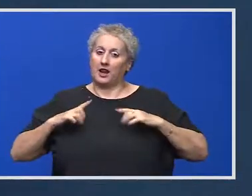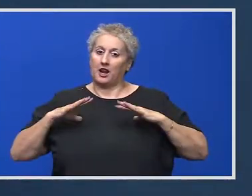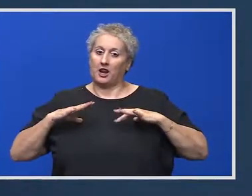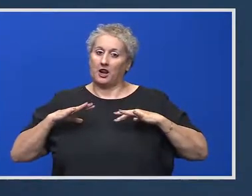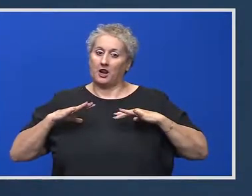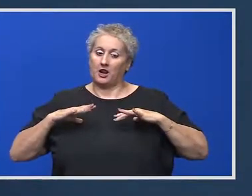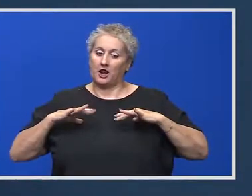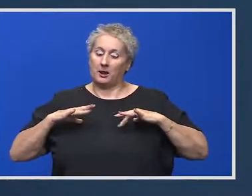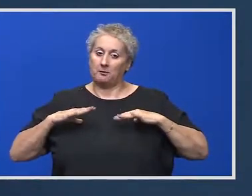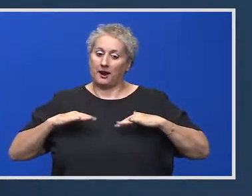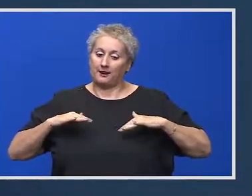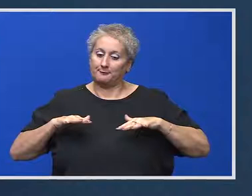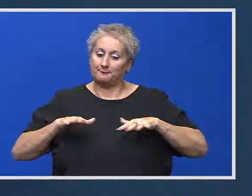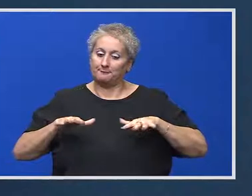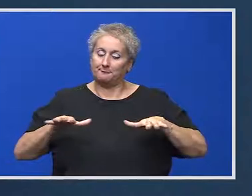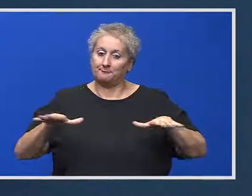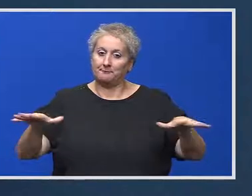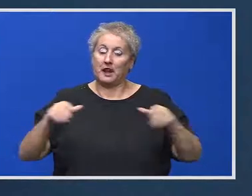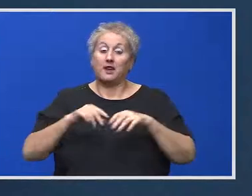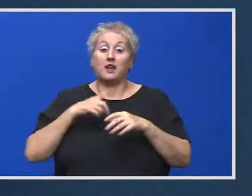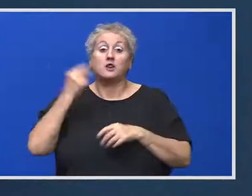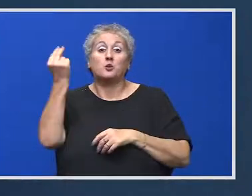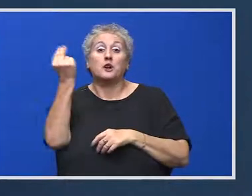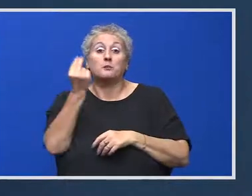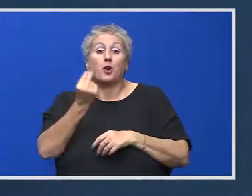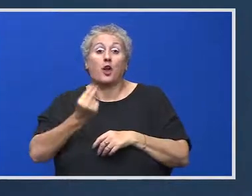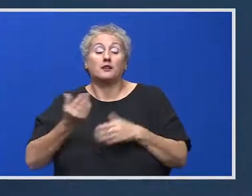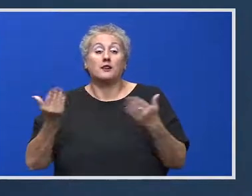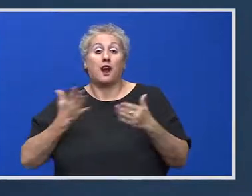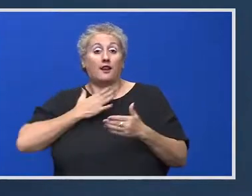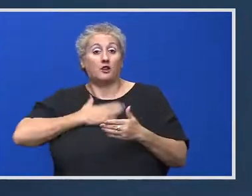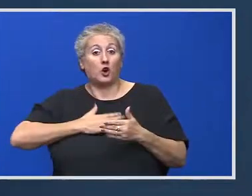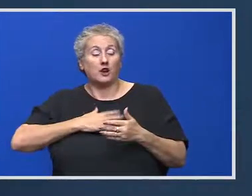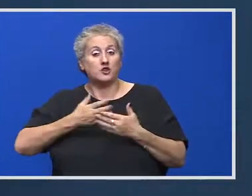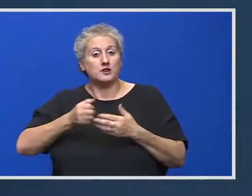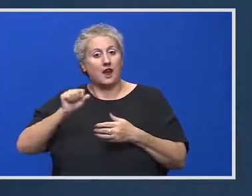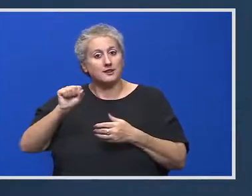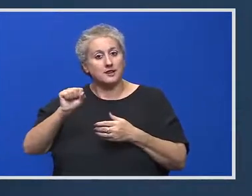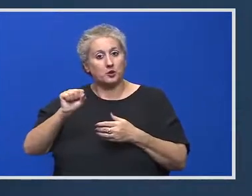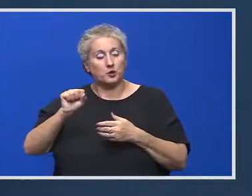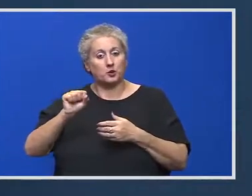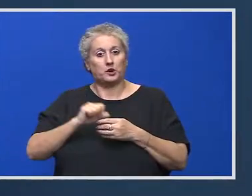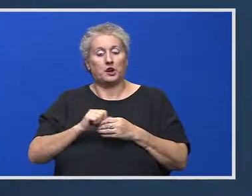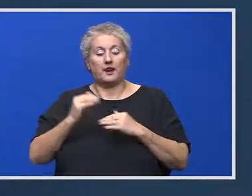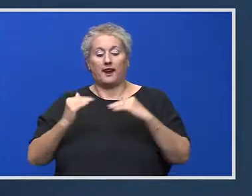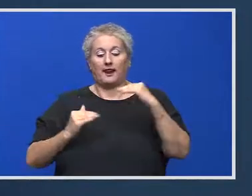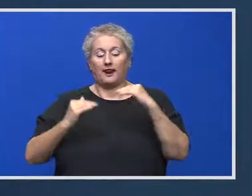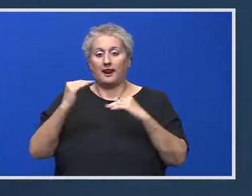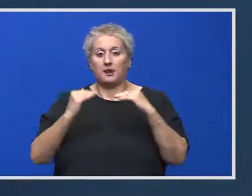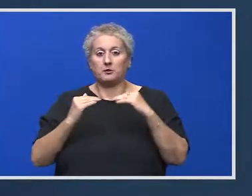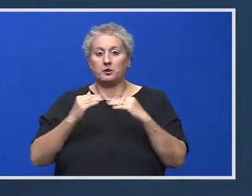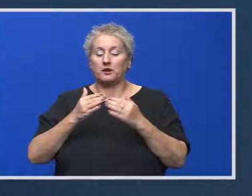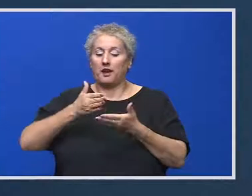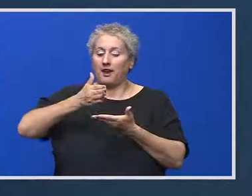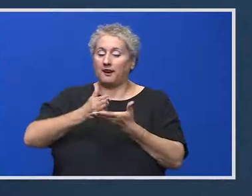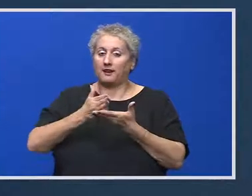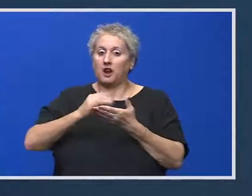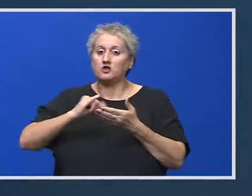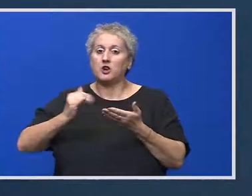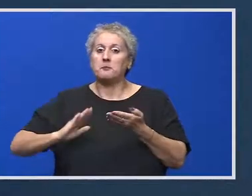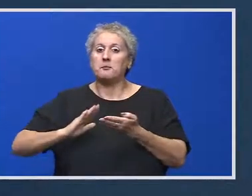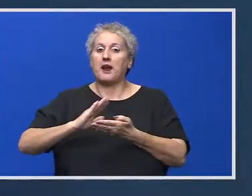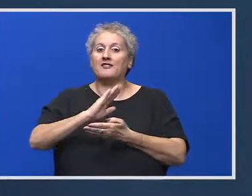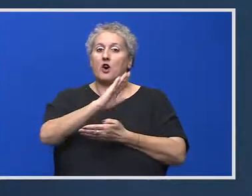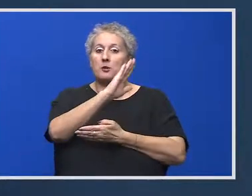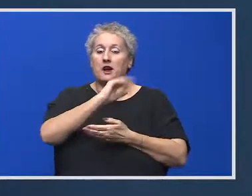parte. Este un proiect care dorește să asigure coerență și echilibru între echitate și performanță.